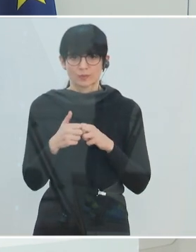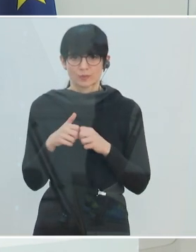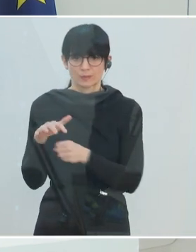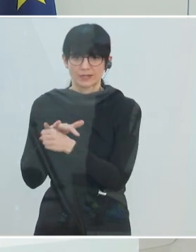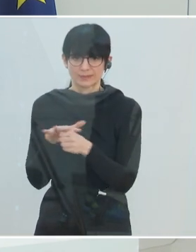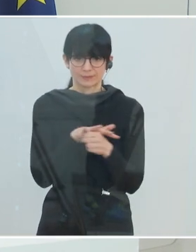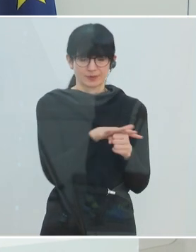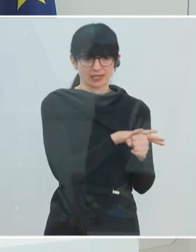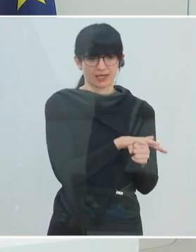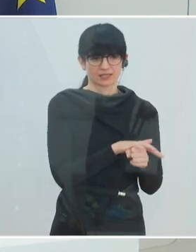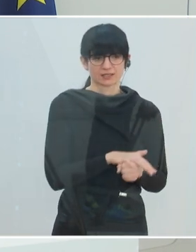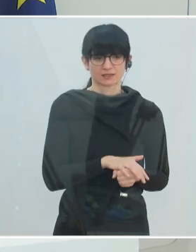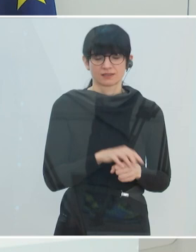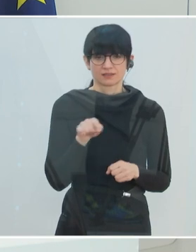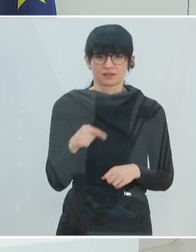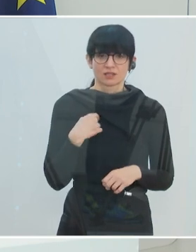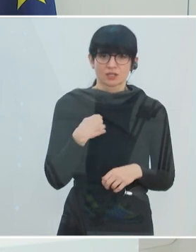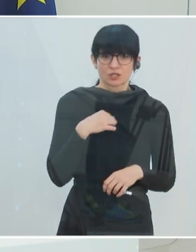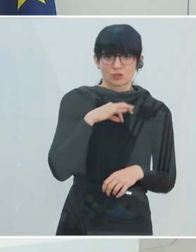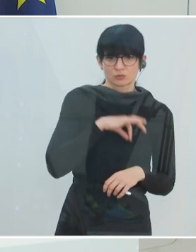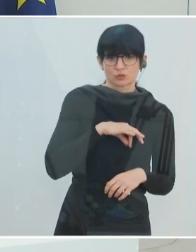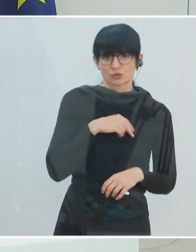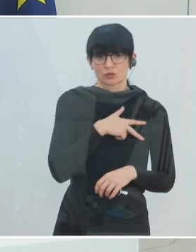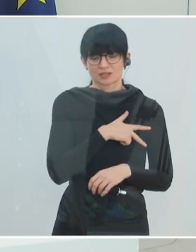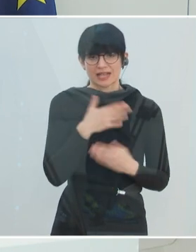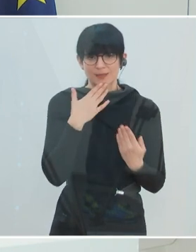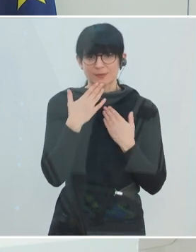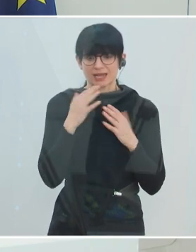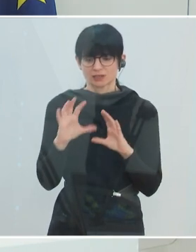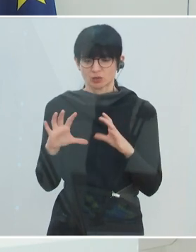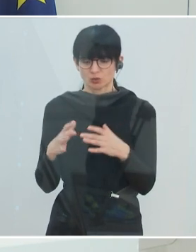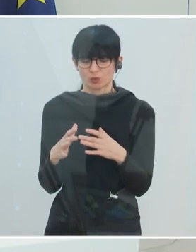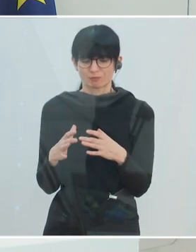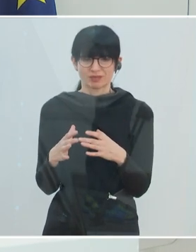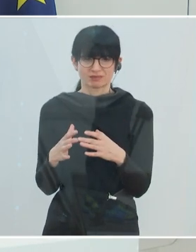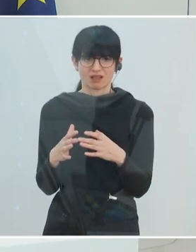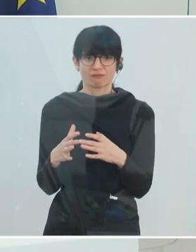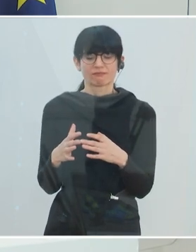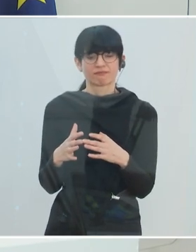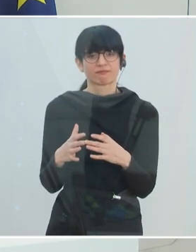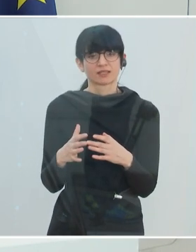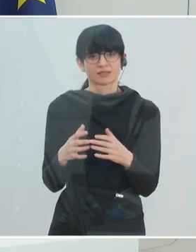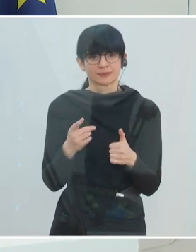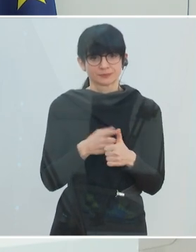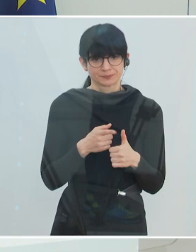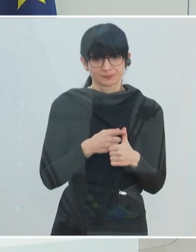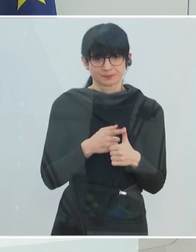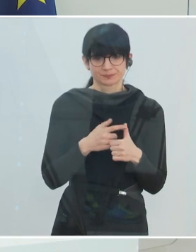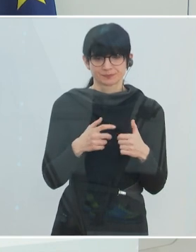psychosoziale Beraterstab. zu bearbeiten haben wird. Das erste